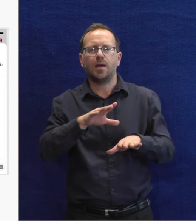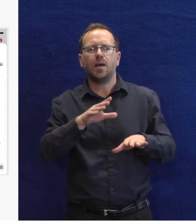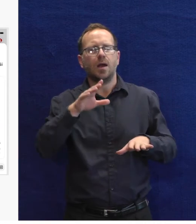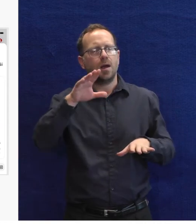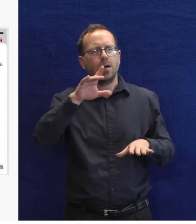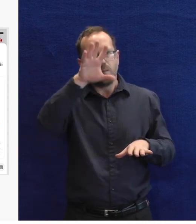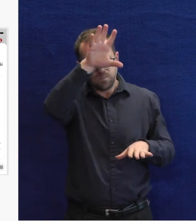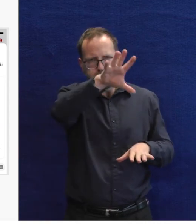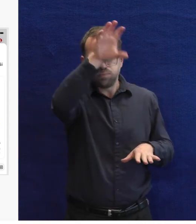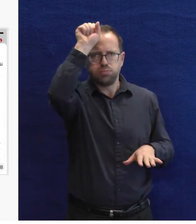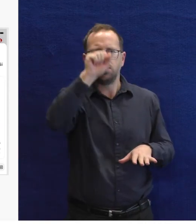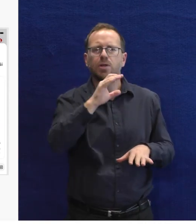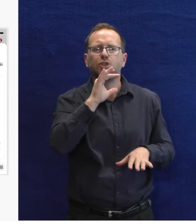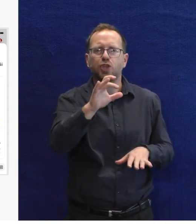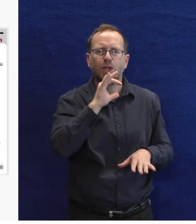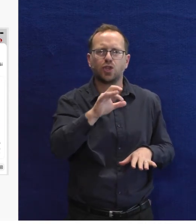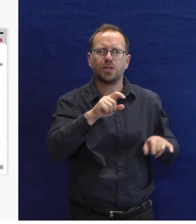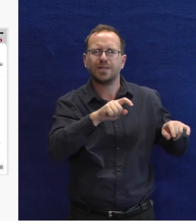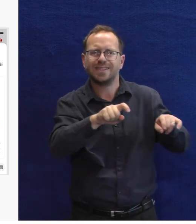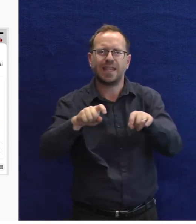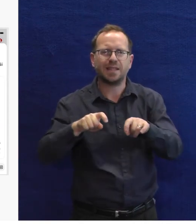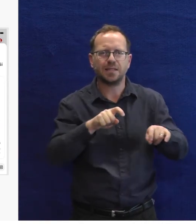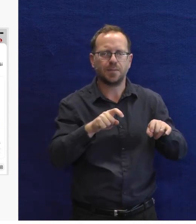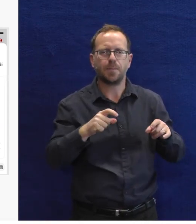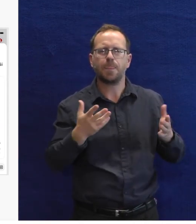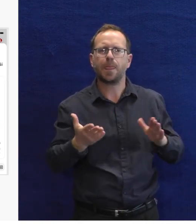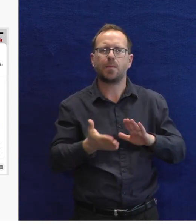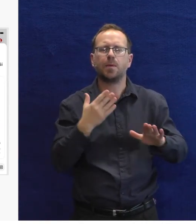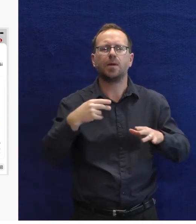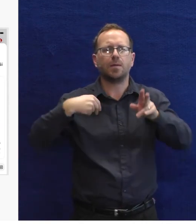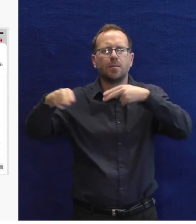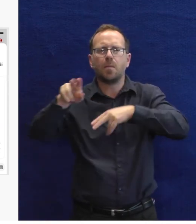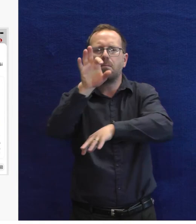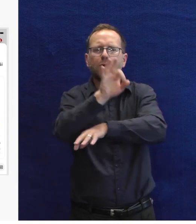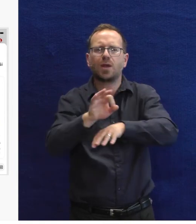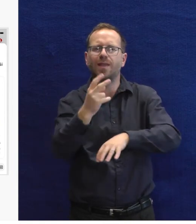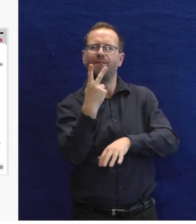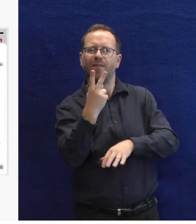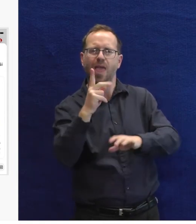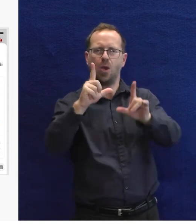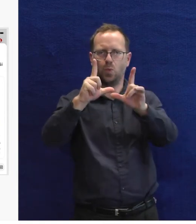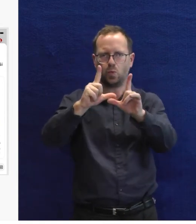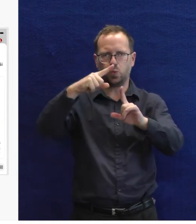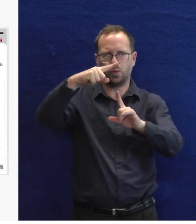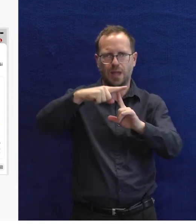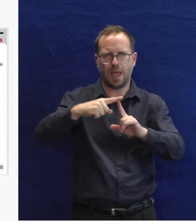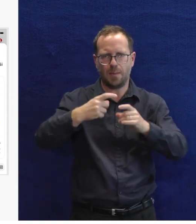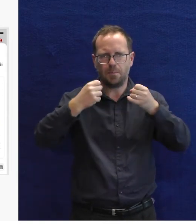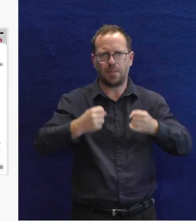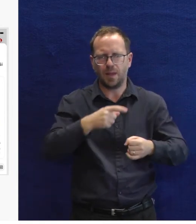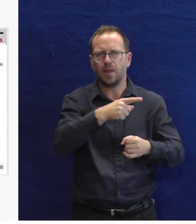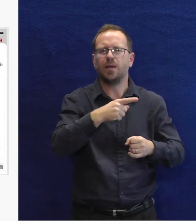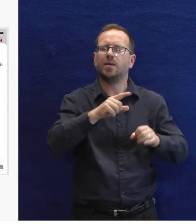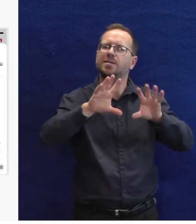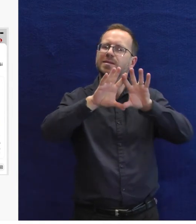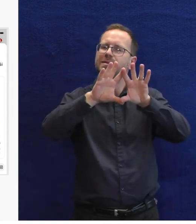stále trvale pracujeme na lepším rozpoznávači té řeči. Máme teďka pěkný projekt s VUT, s řečovou